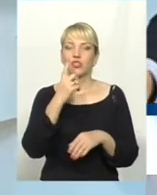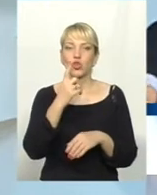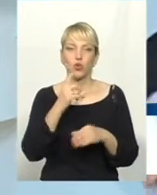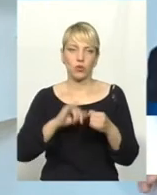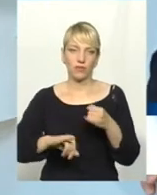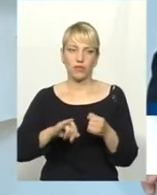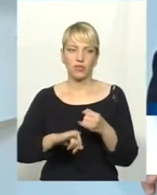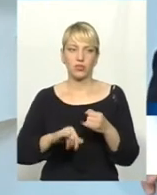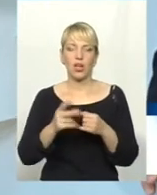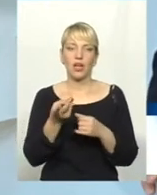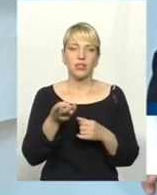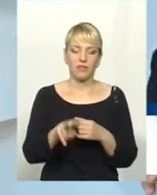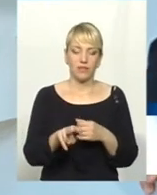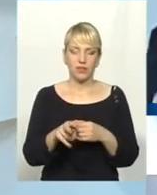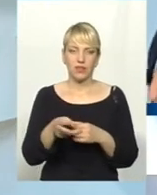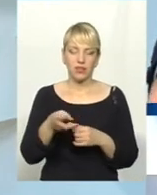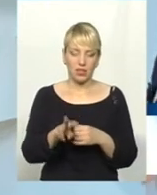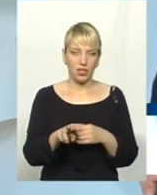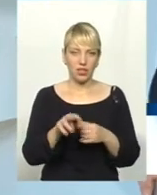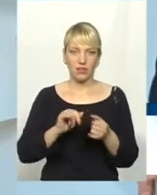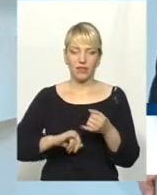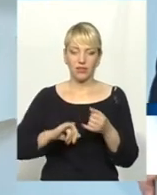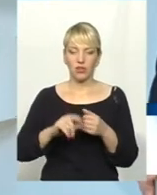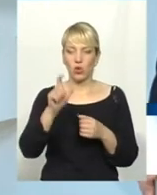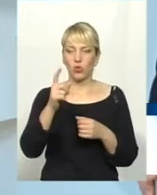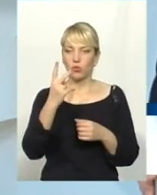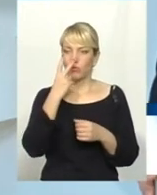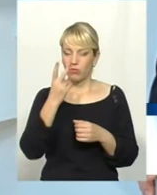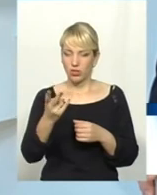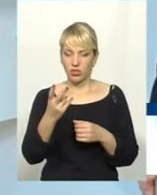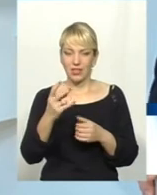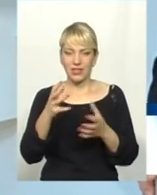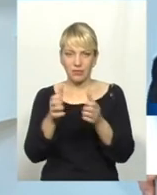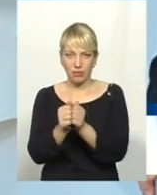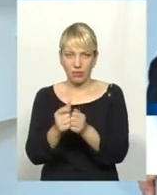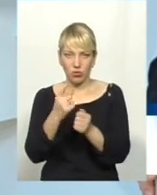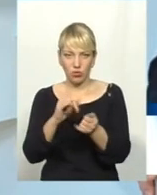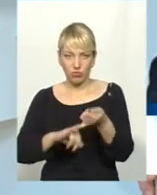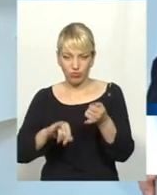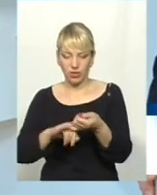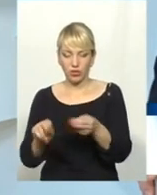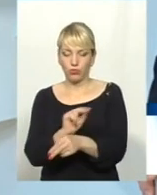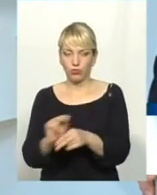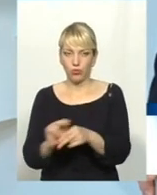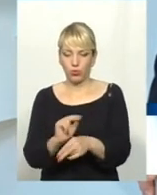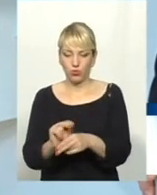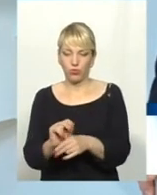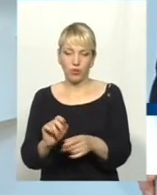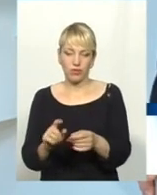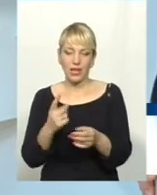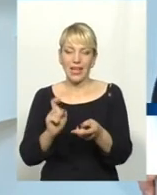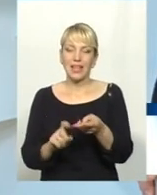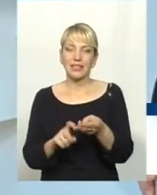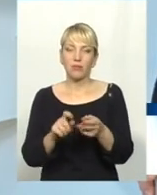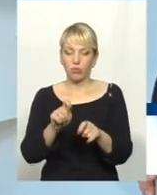а з мігцинфекцією. Він там одну побачив інфекцію, пролікував, десь за нізькому, там аналізи зробили,